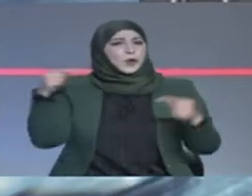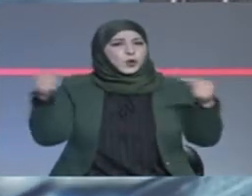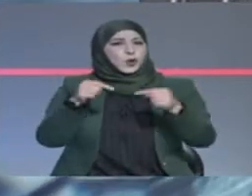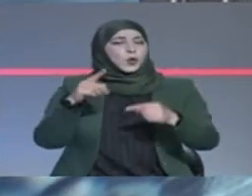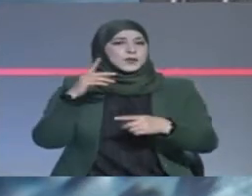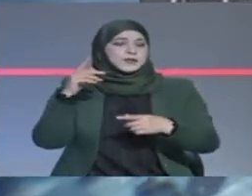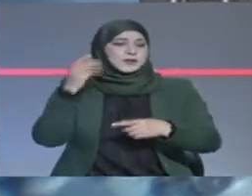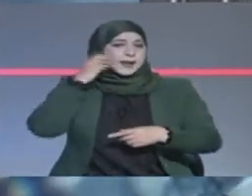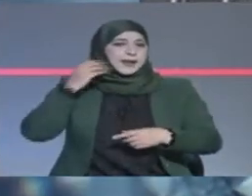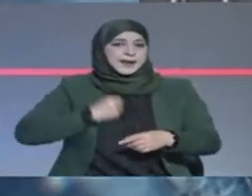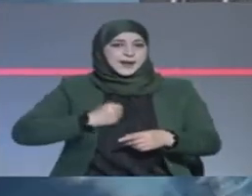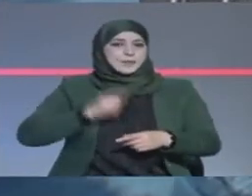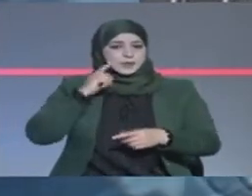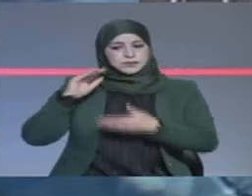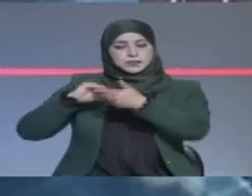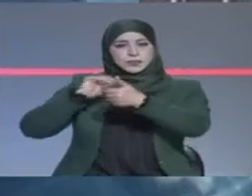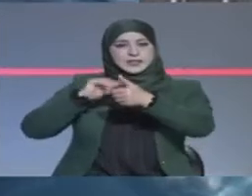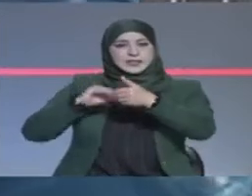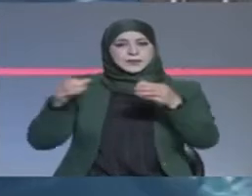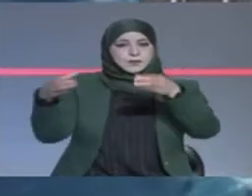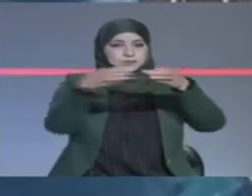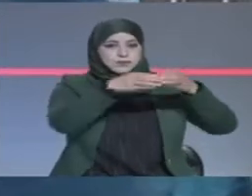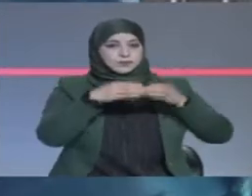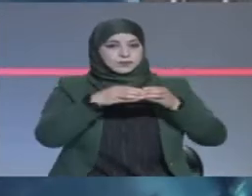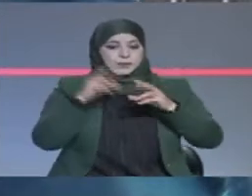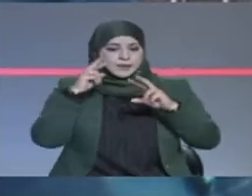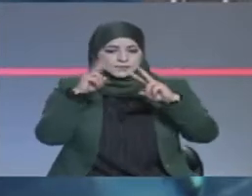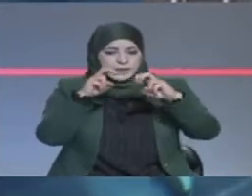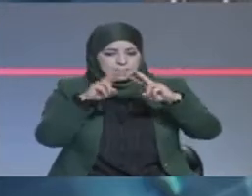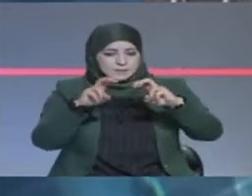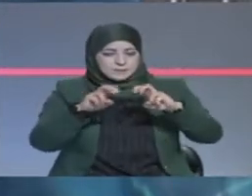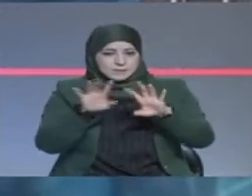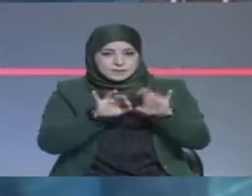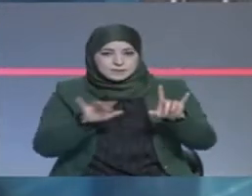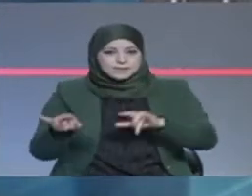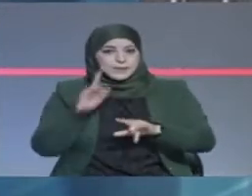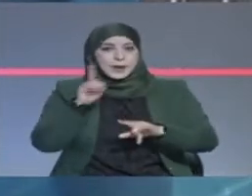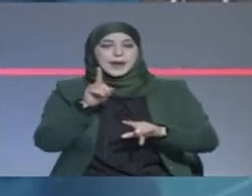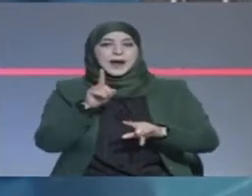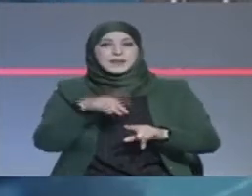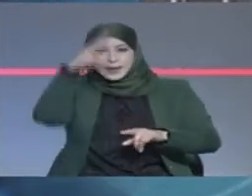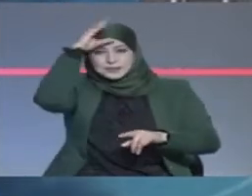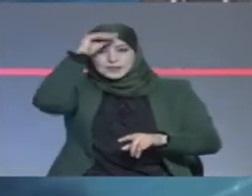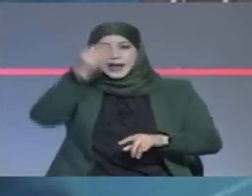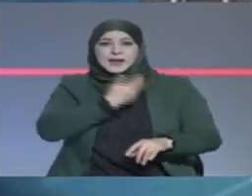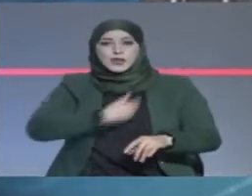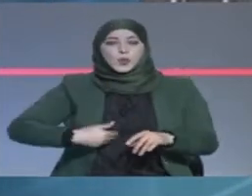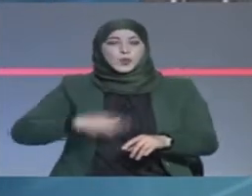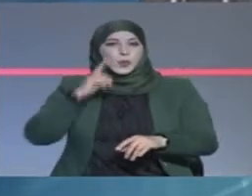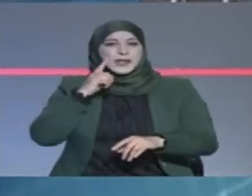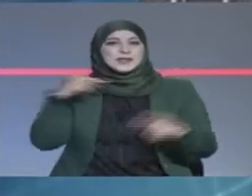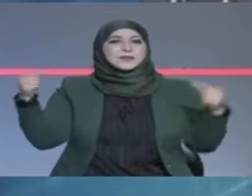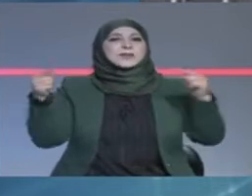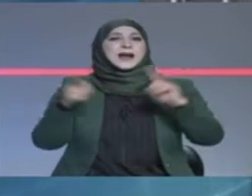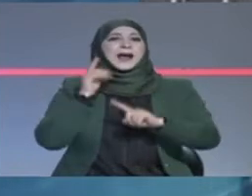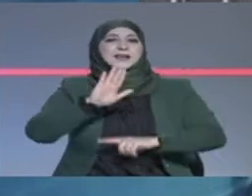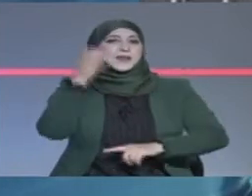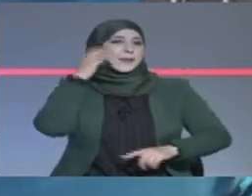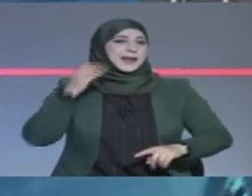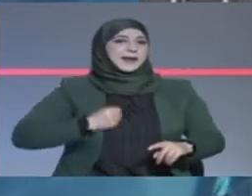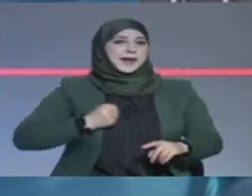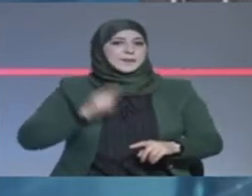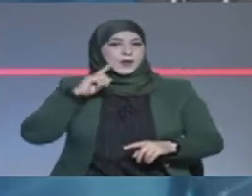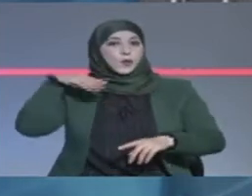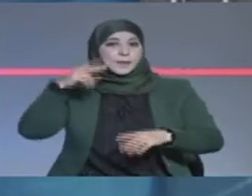الإرهاب وبالتنسيق مع الوحدات الوطنية للأبحاث في جرائم الإرهاب للحرس الوطنية لتتولى وحدات الهندسة